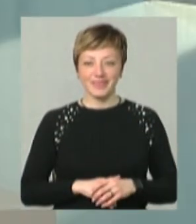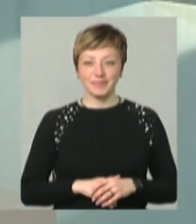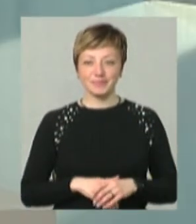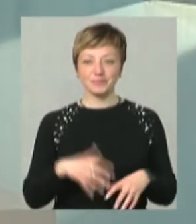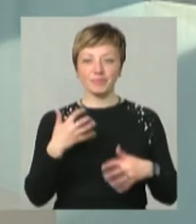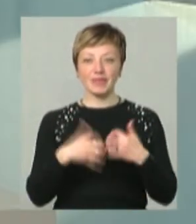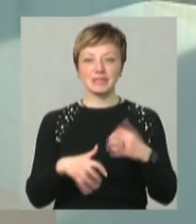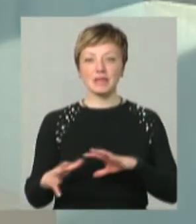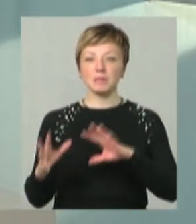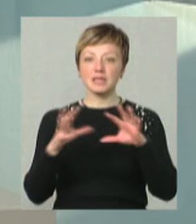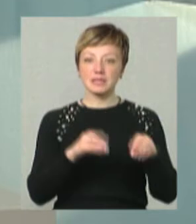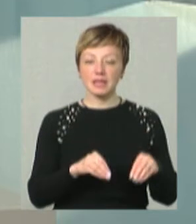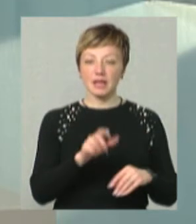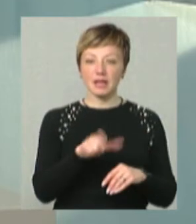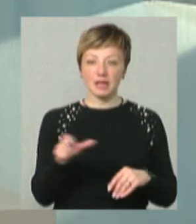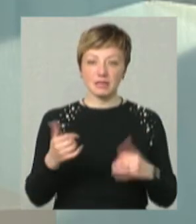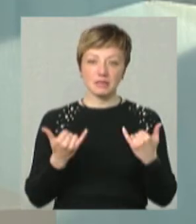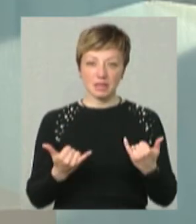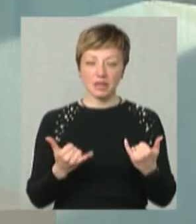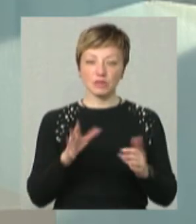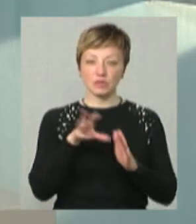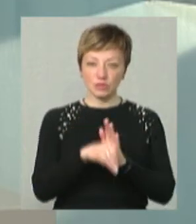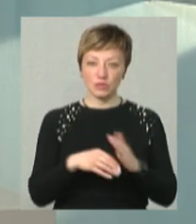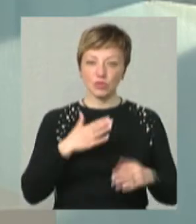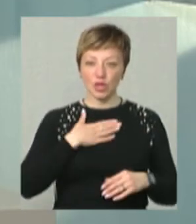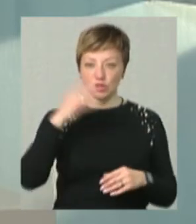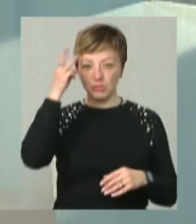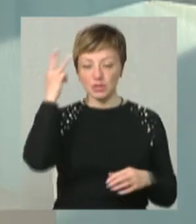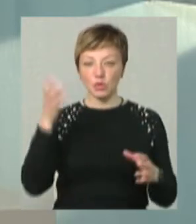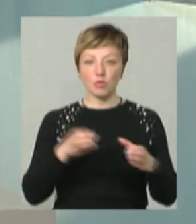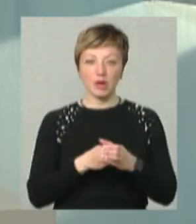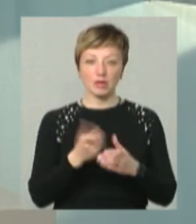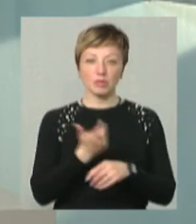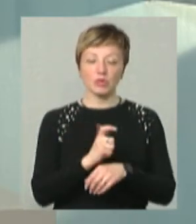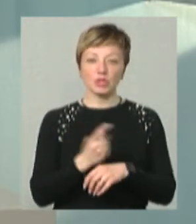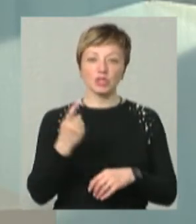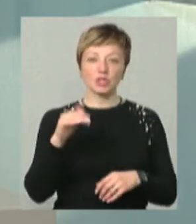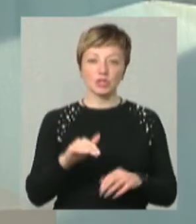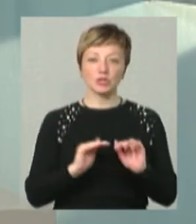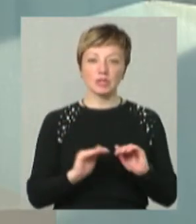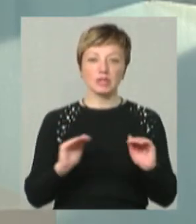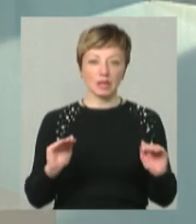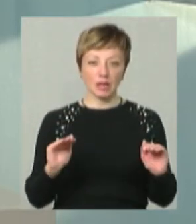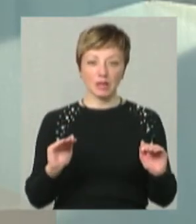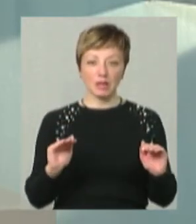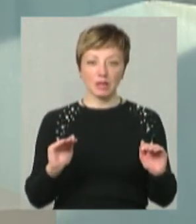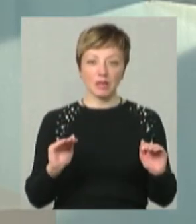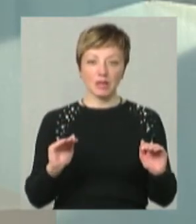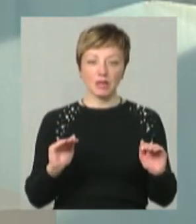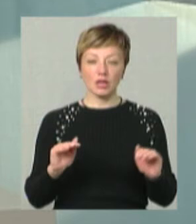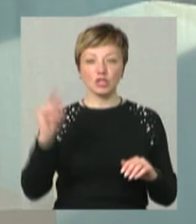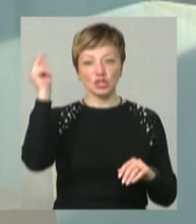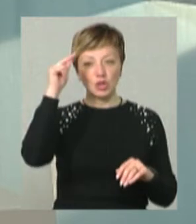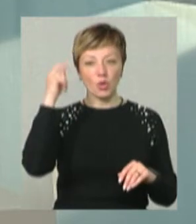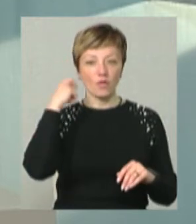серед переселенців, які наразі оселились у нашій хмельницькій громаді, понад тисячу дітей. Мається на увазі дітей